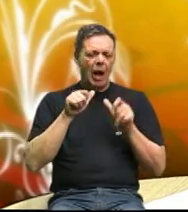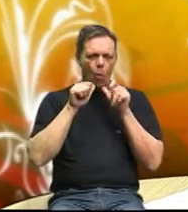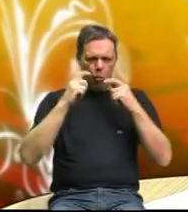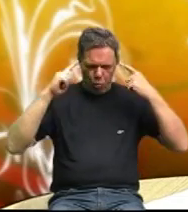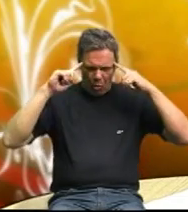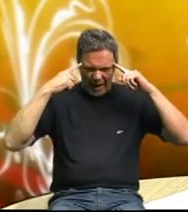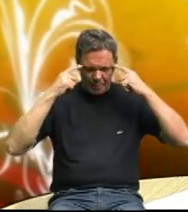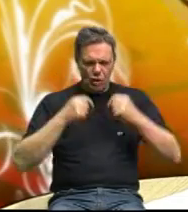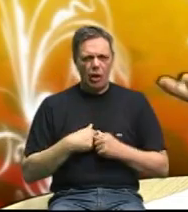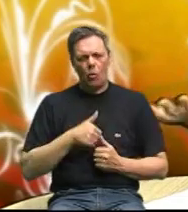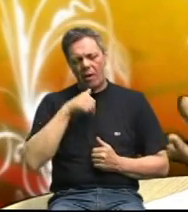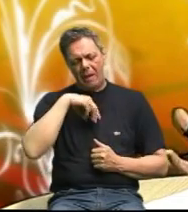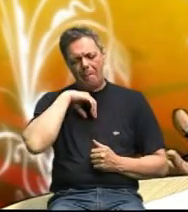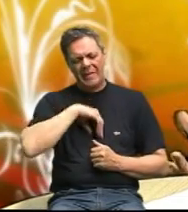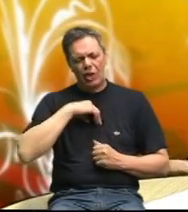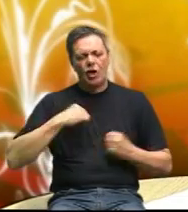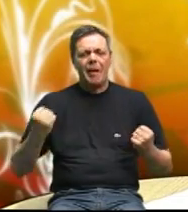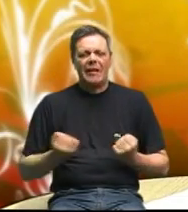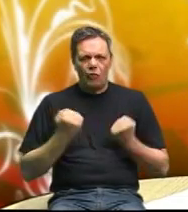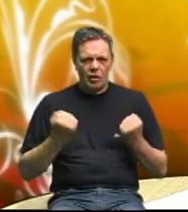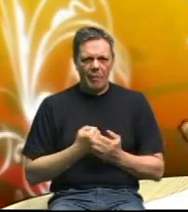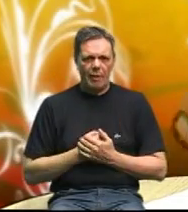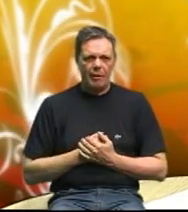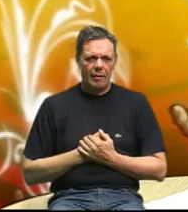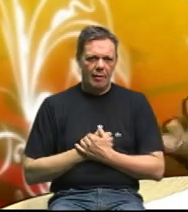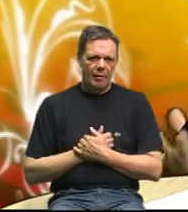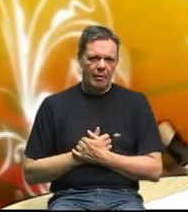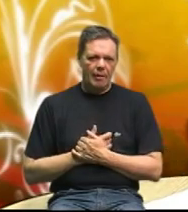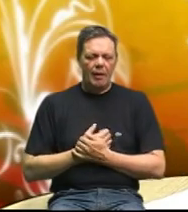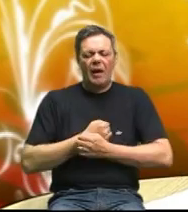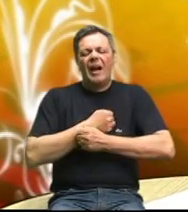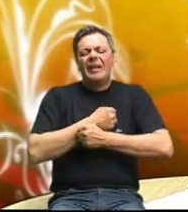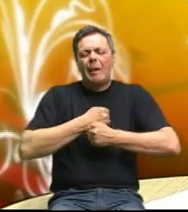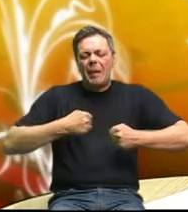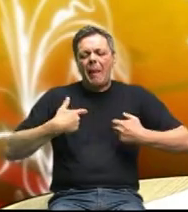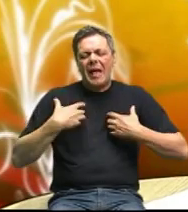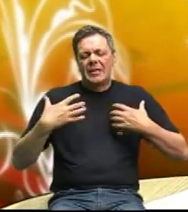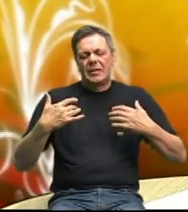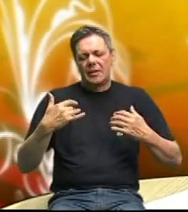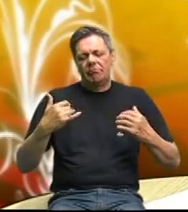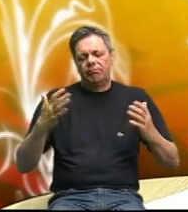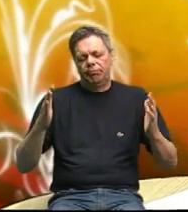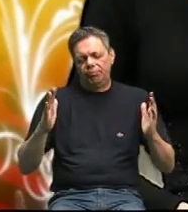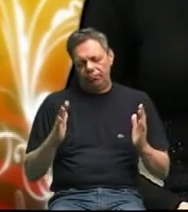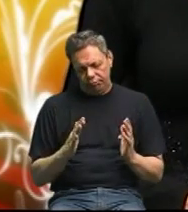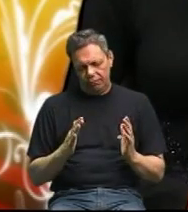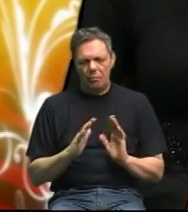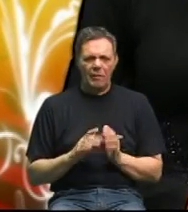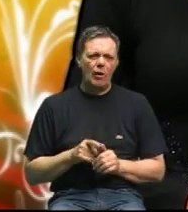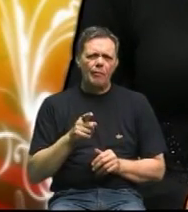recimo psihičkim aktivnostima jer nas umrtve debljina nas umrtljuje to je pravda ali